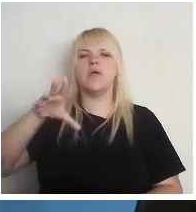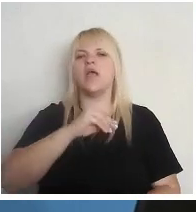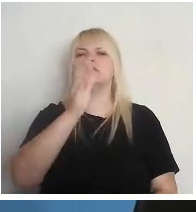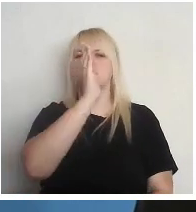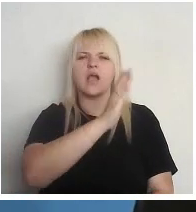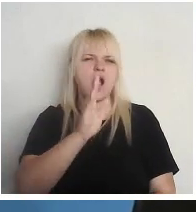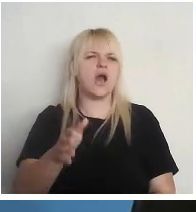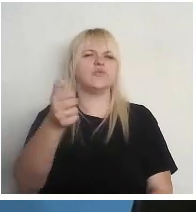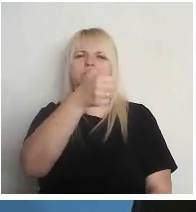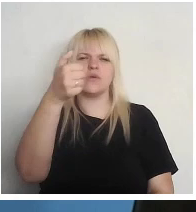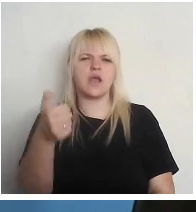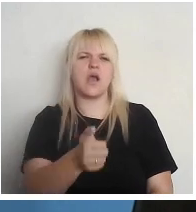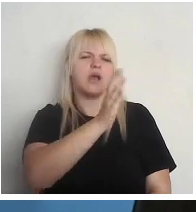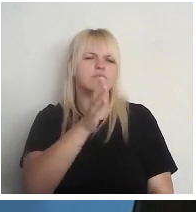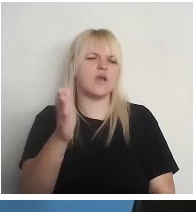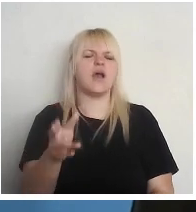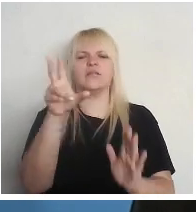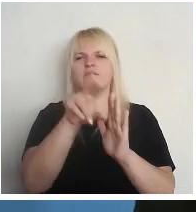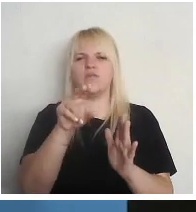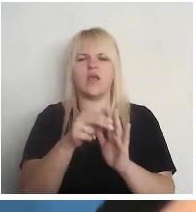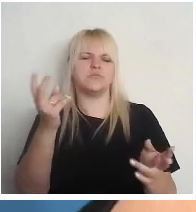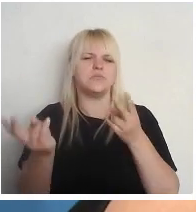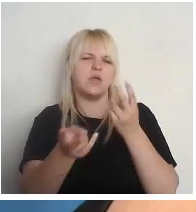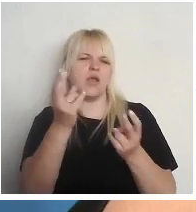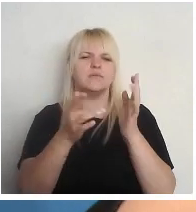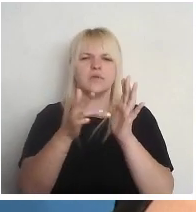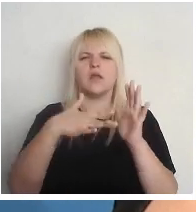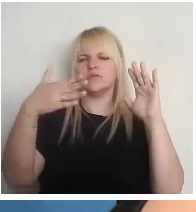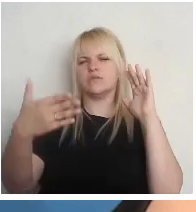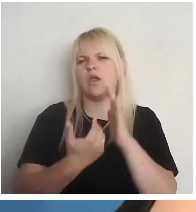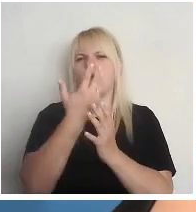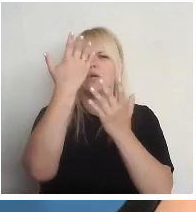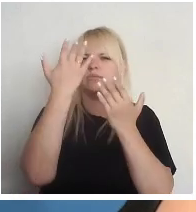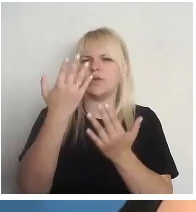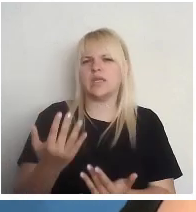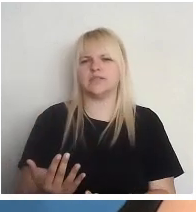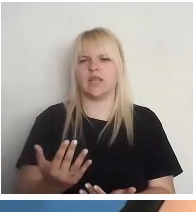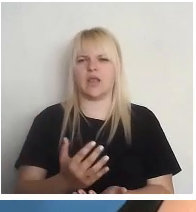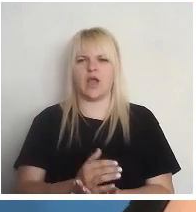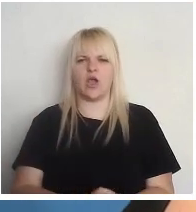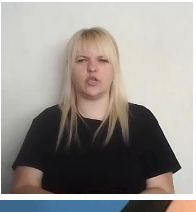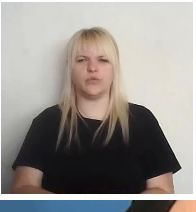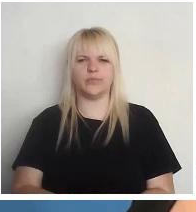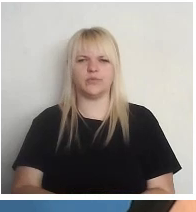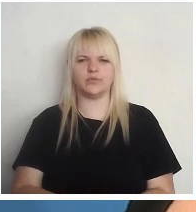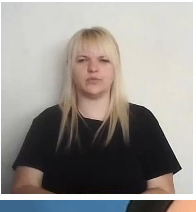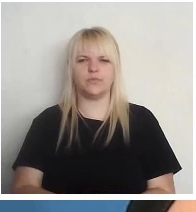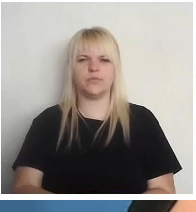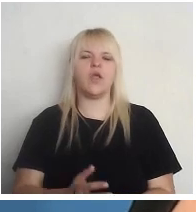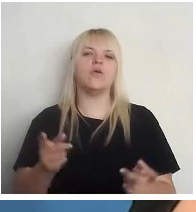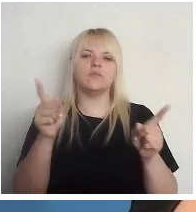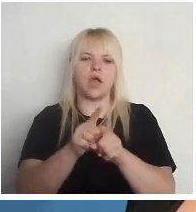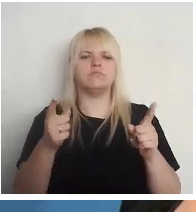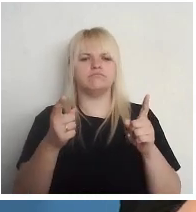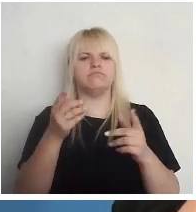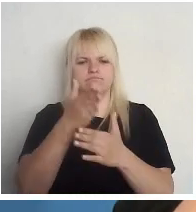gadu uz katrām vēlēšanām meklējam kaut kādus jaunus risinājumus un arī starp posmā.